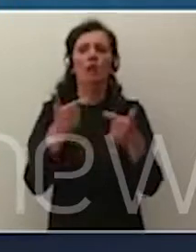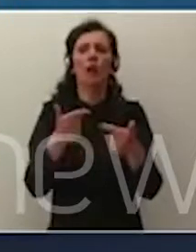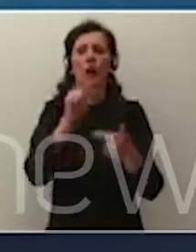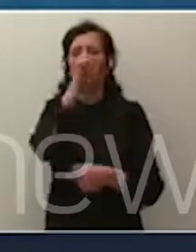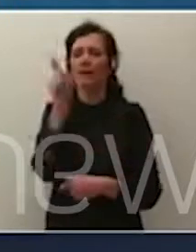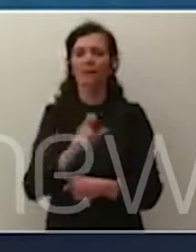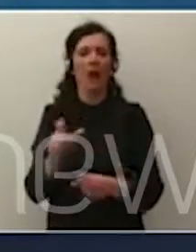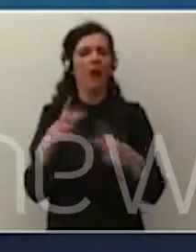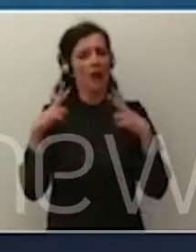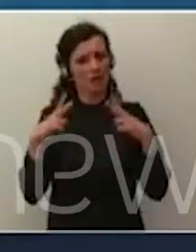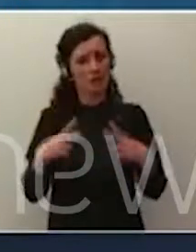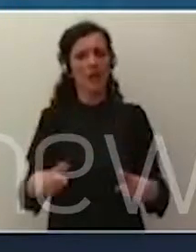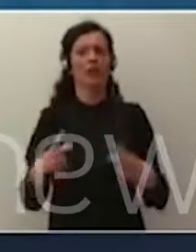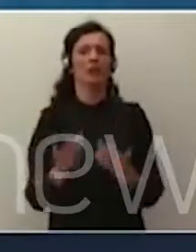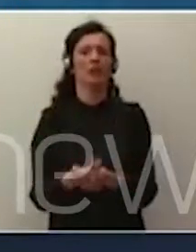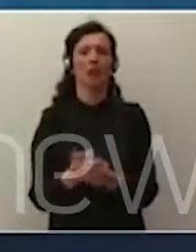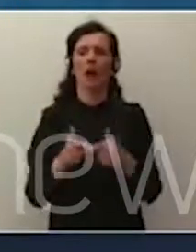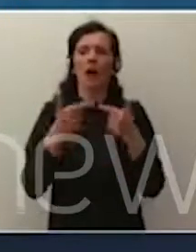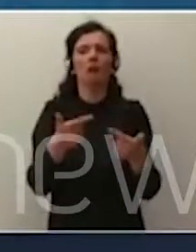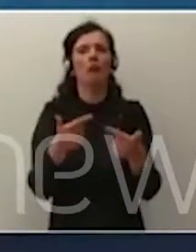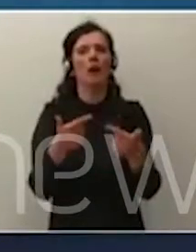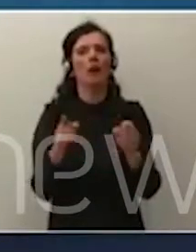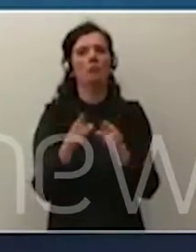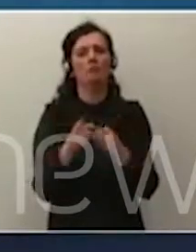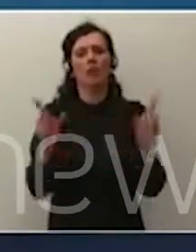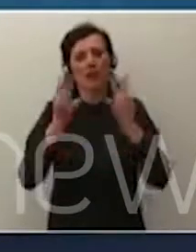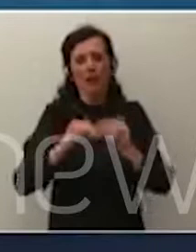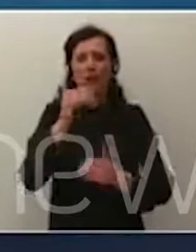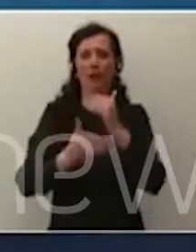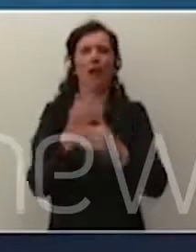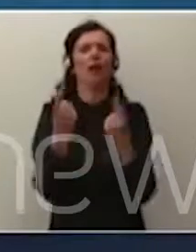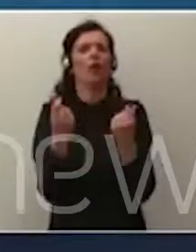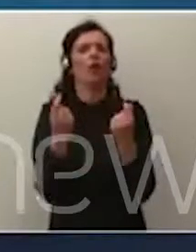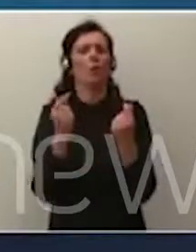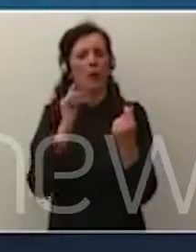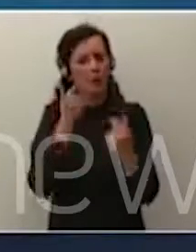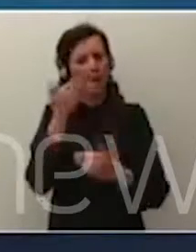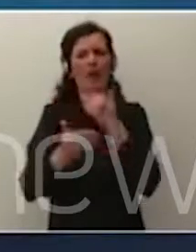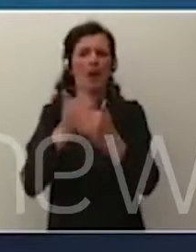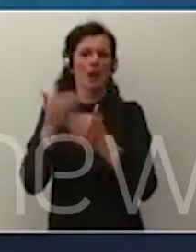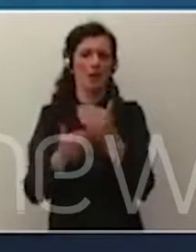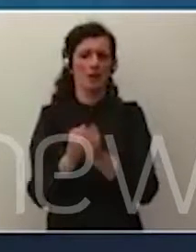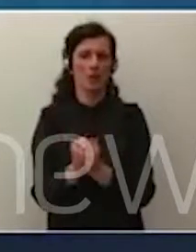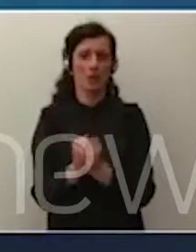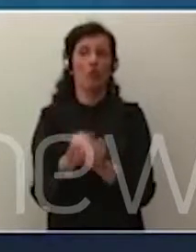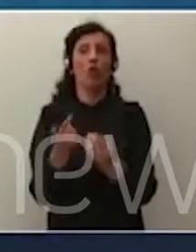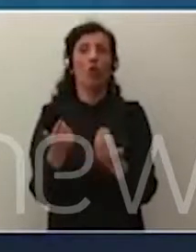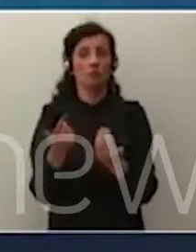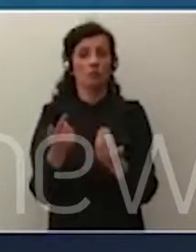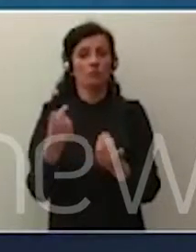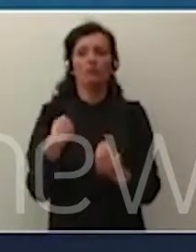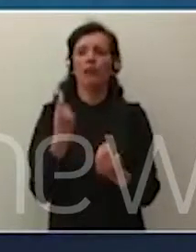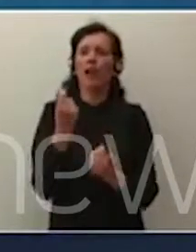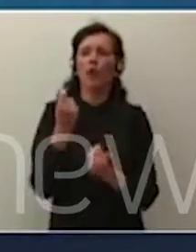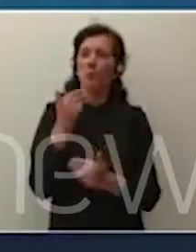questo di sicuro. Portano alle basi per il rilancio dell'economia. Mi aspetto, tra l'altro, per quanto riguarda la ripartenza dell'economia, che